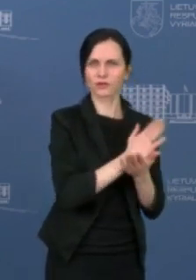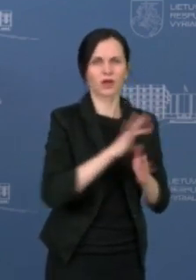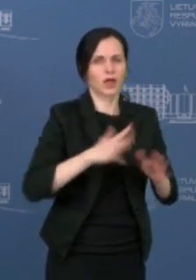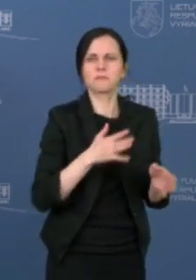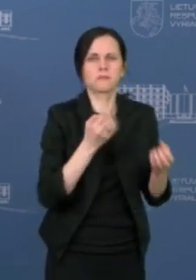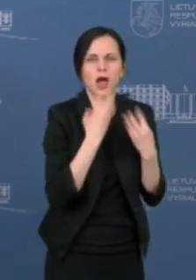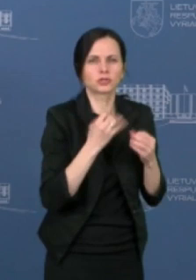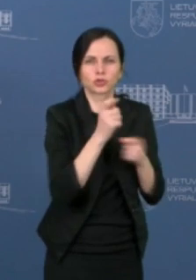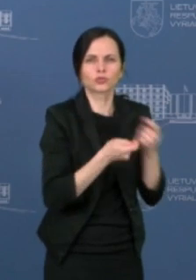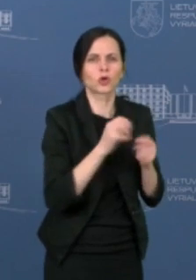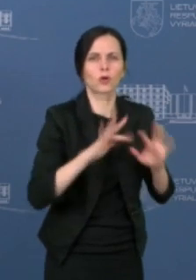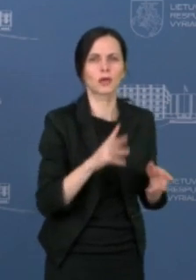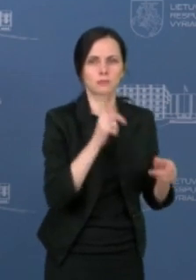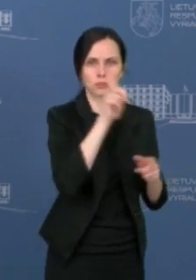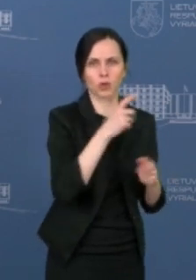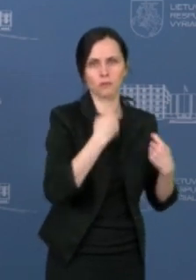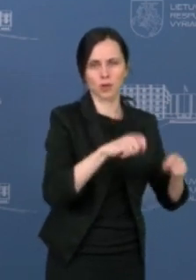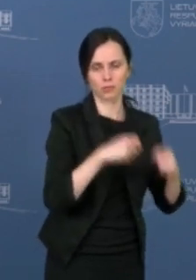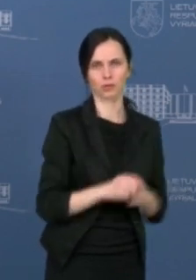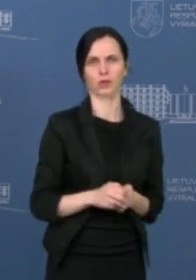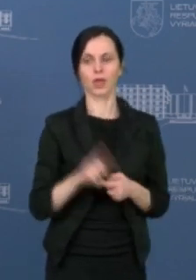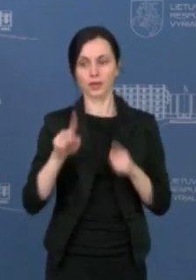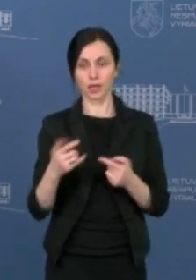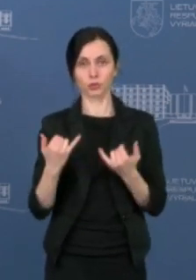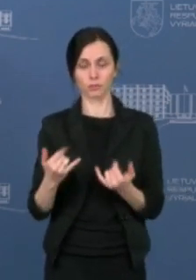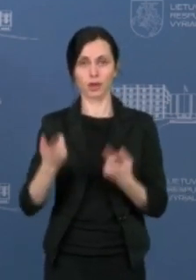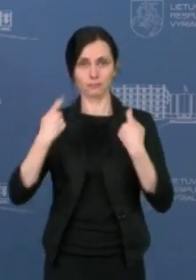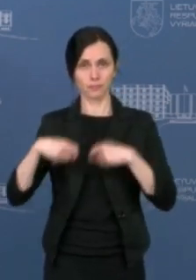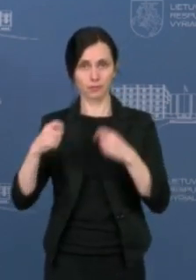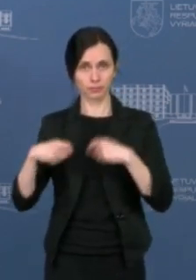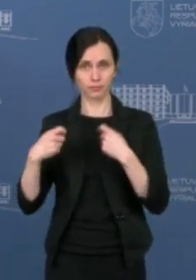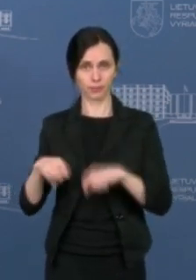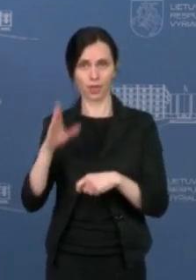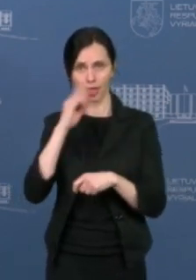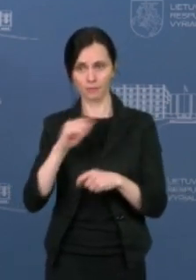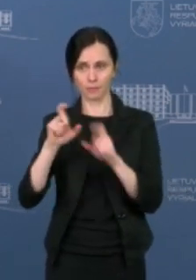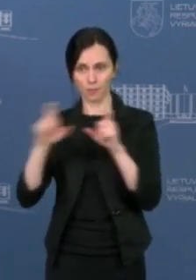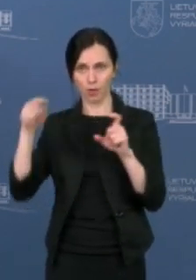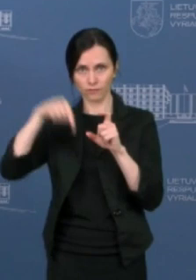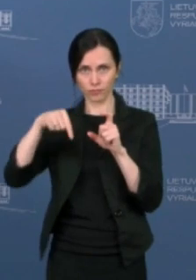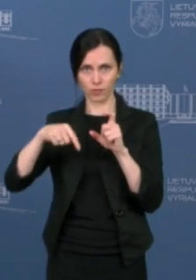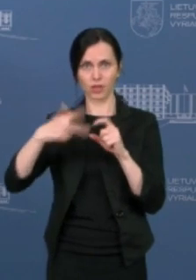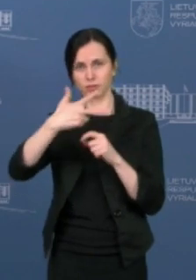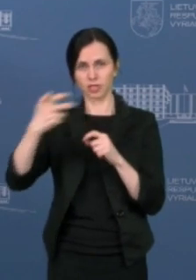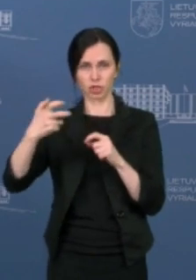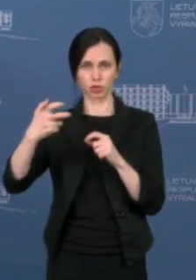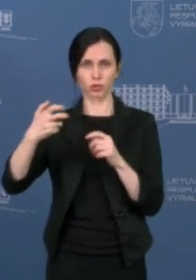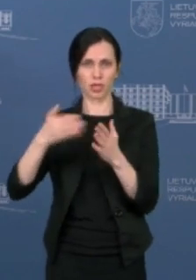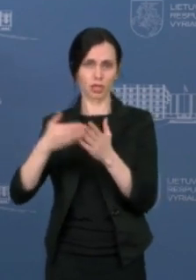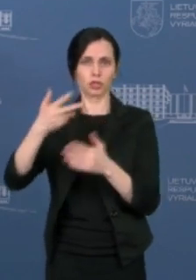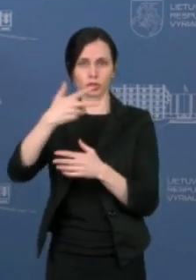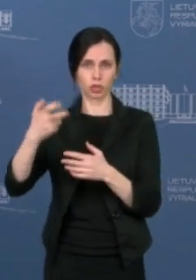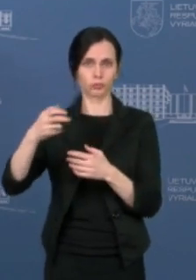kaip tai galės vykti. Ir kitas klausimas, jeigu šiuo metu yra leidžiama prekyba parduotuvėse, kurios yra 300 kvadratinių metų,